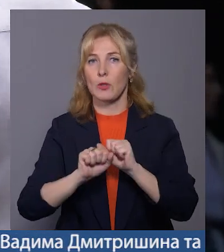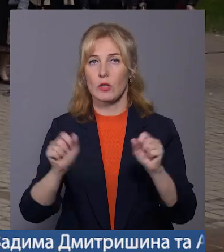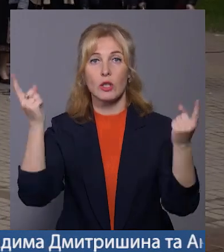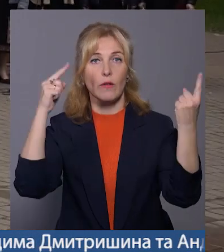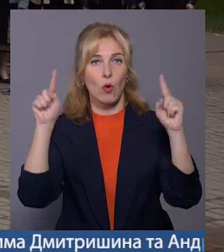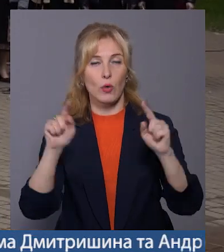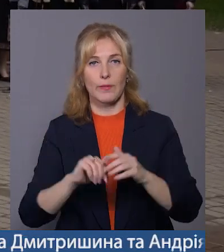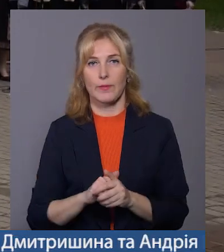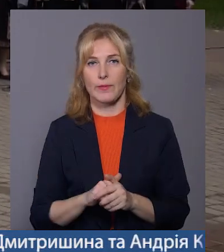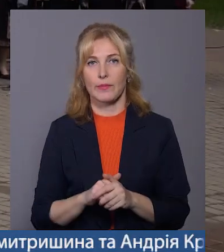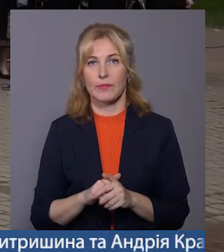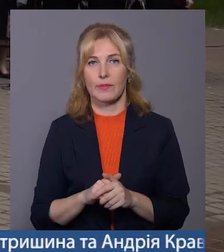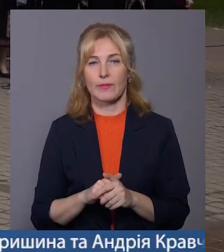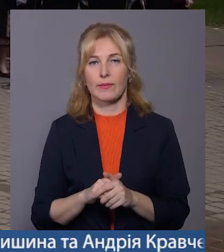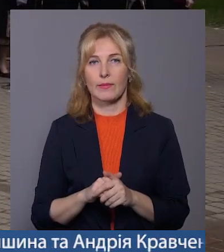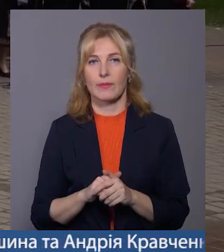творів.